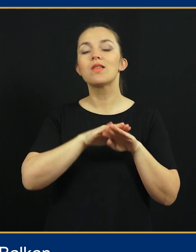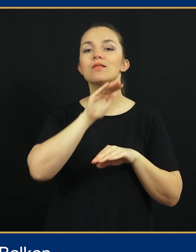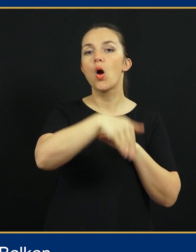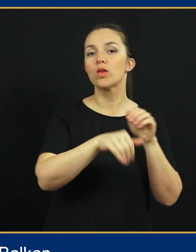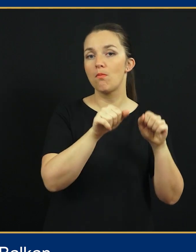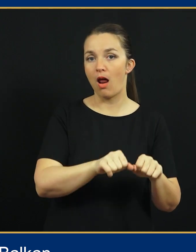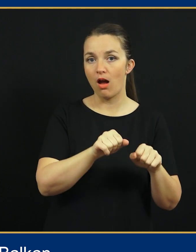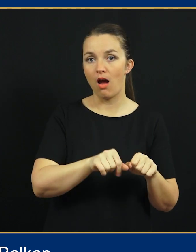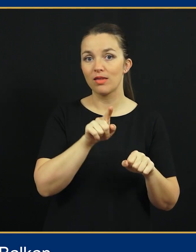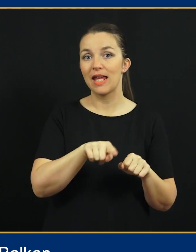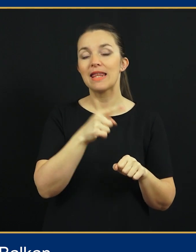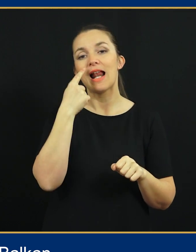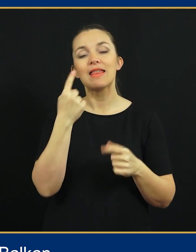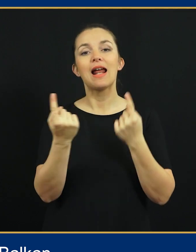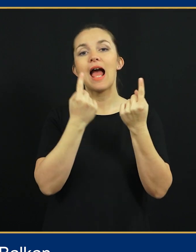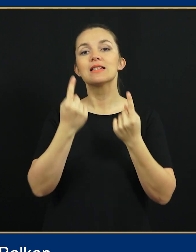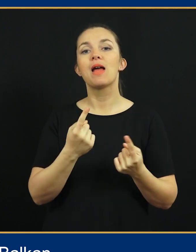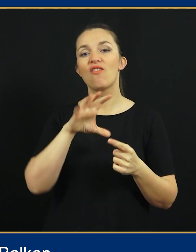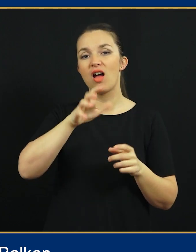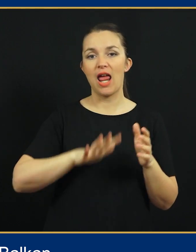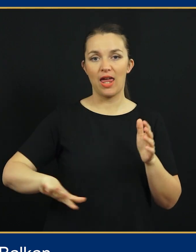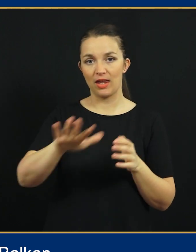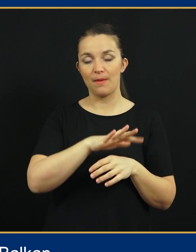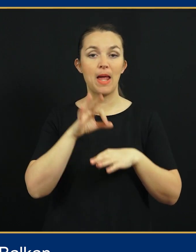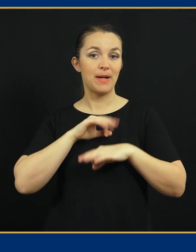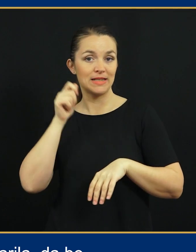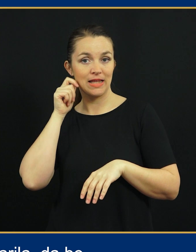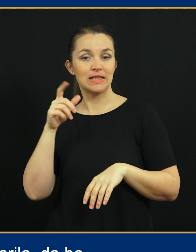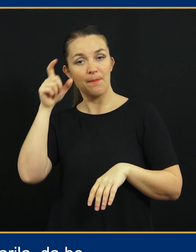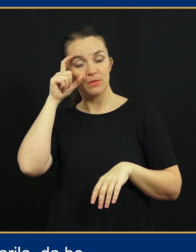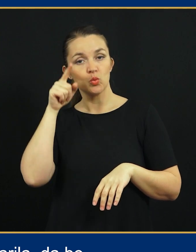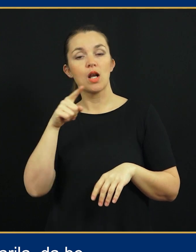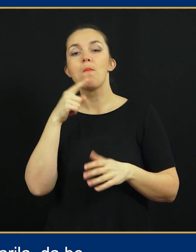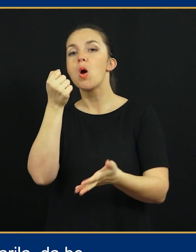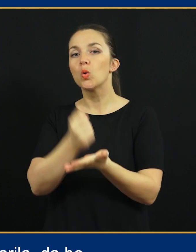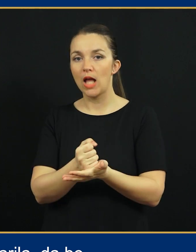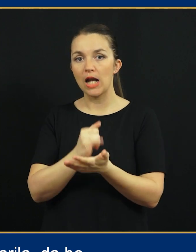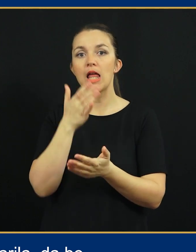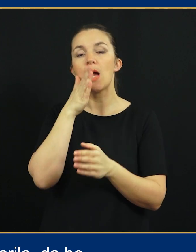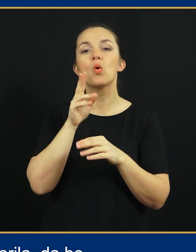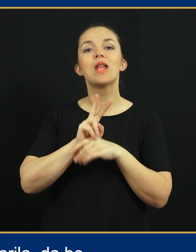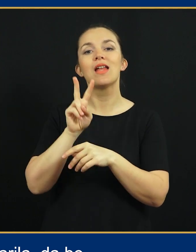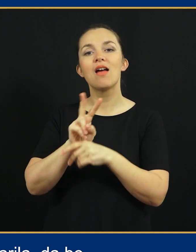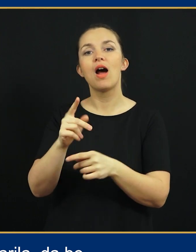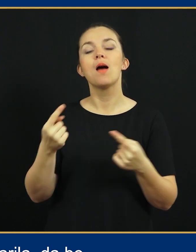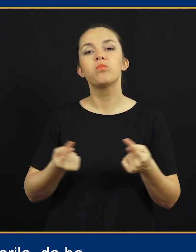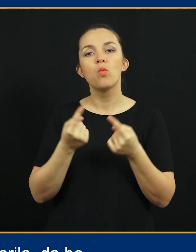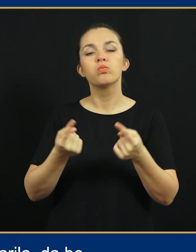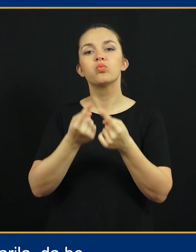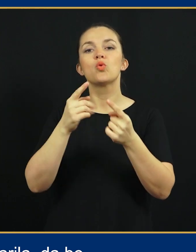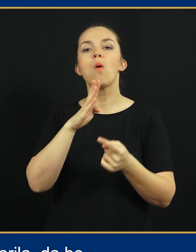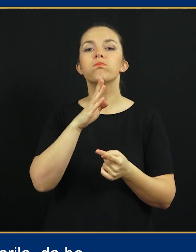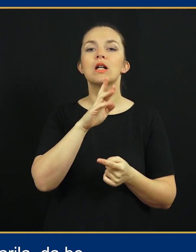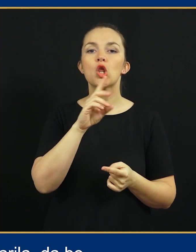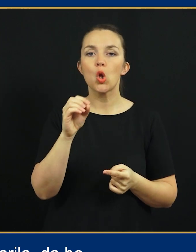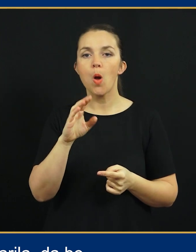na Zahodni Balkan in o razmerah v regiji. Predsednica Pirc Musar je povdarjala, da bo nadaljevala spobudo